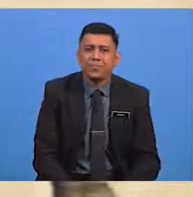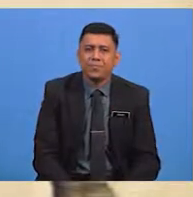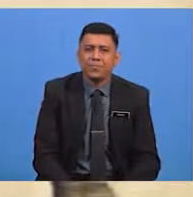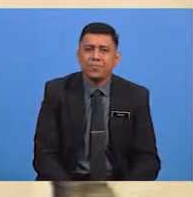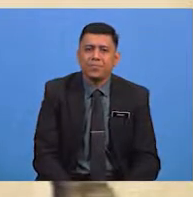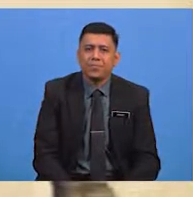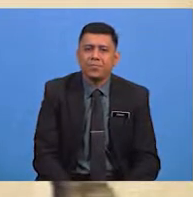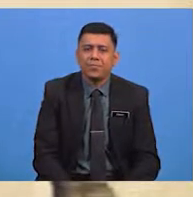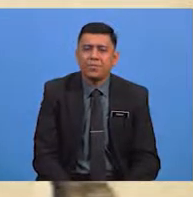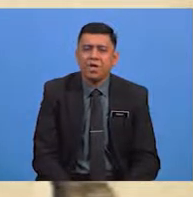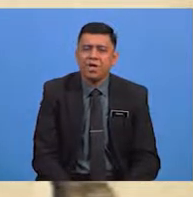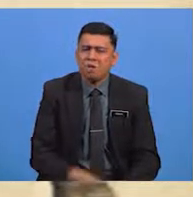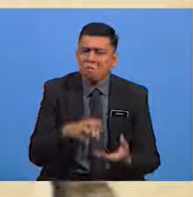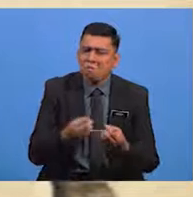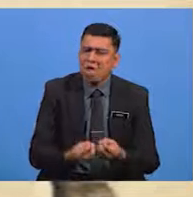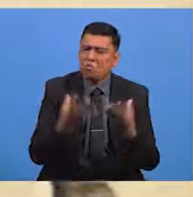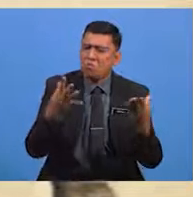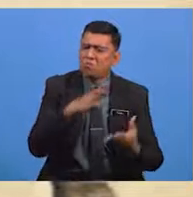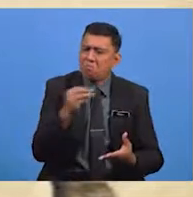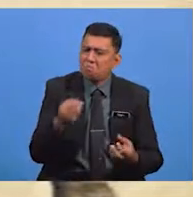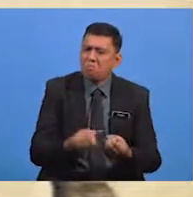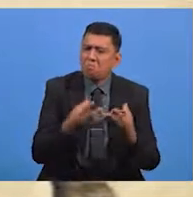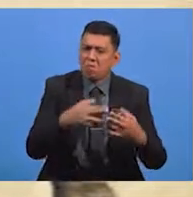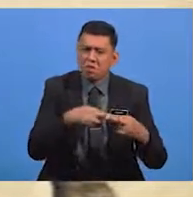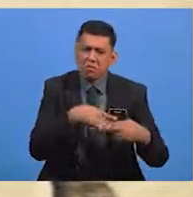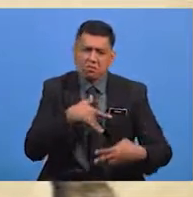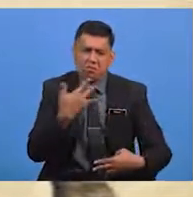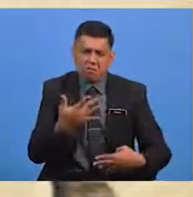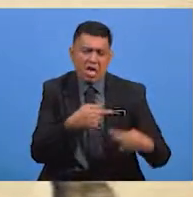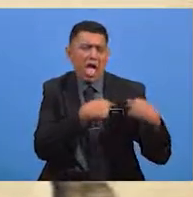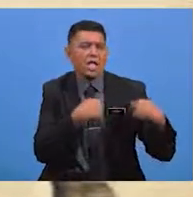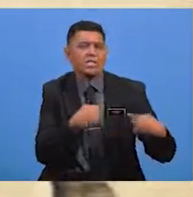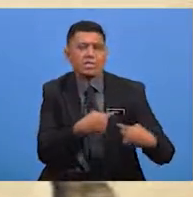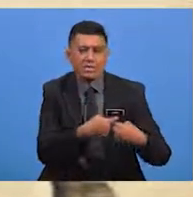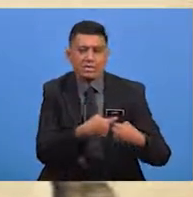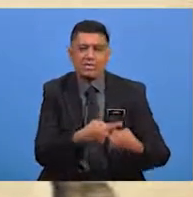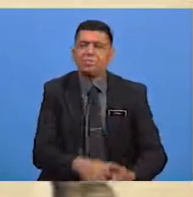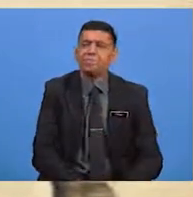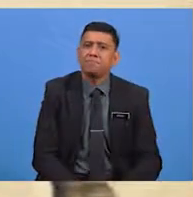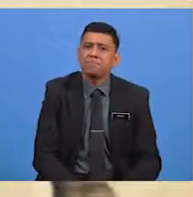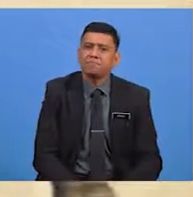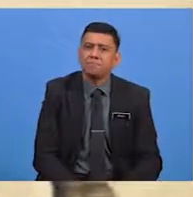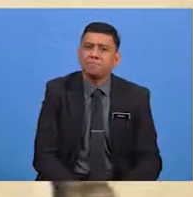Remok dan redam rasanya hati